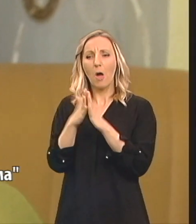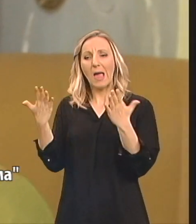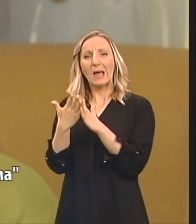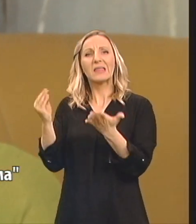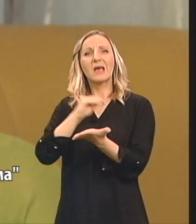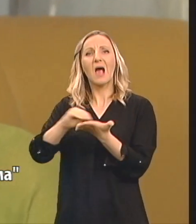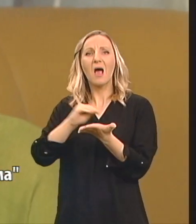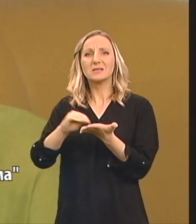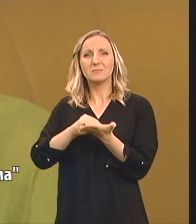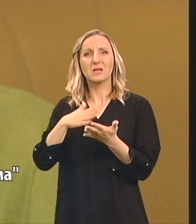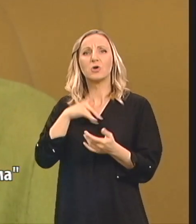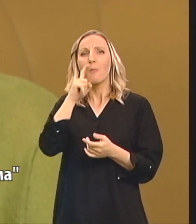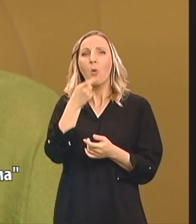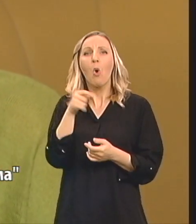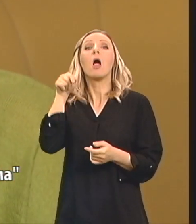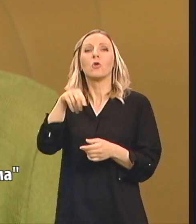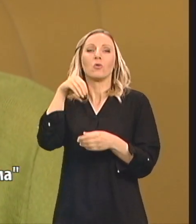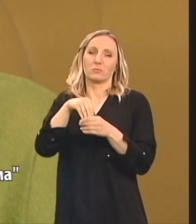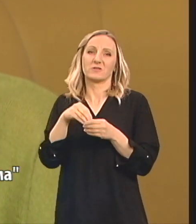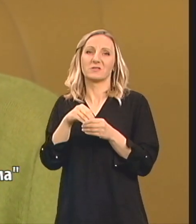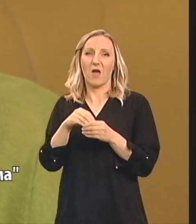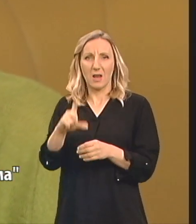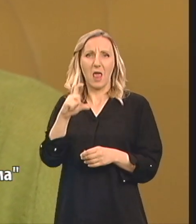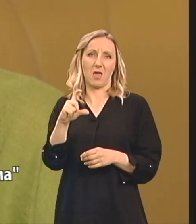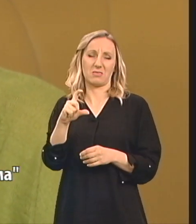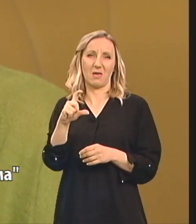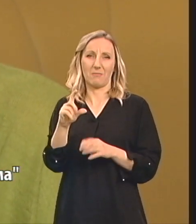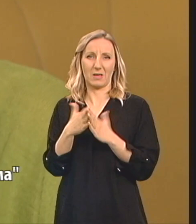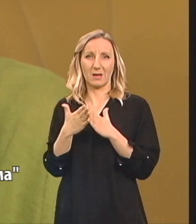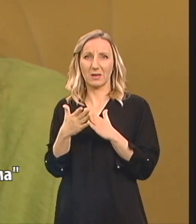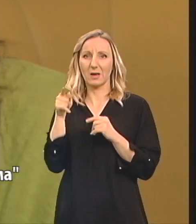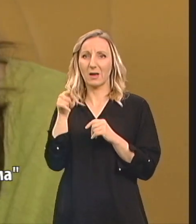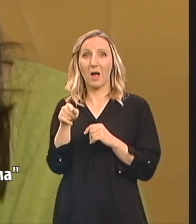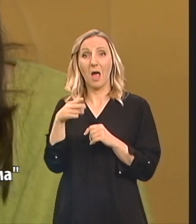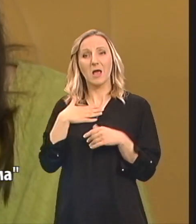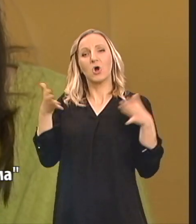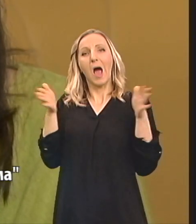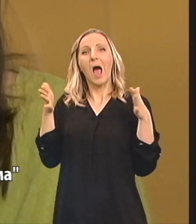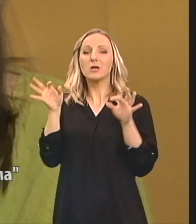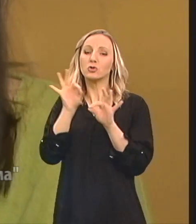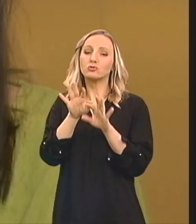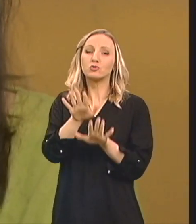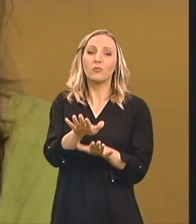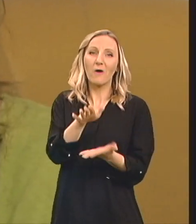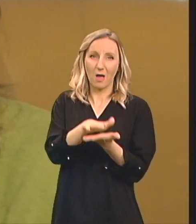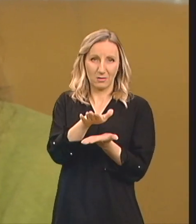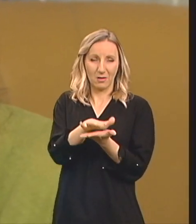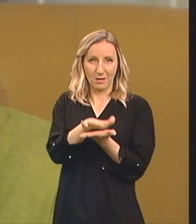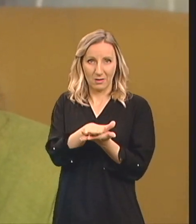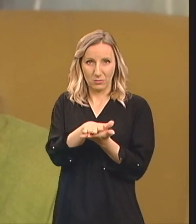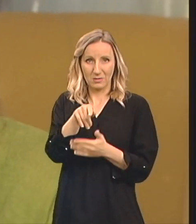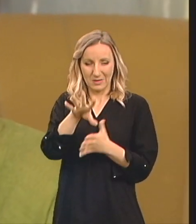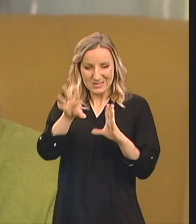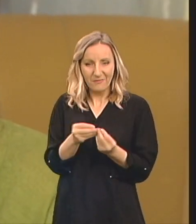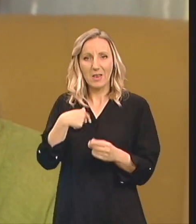boli Ima najviše stranica i najdeblje korice Čuvana je pod budnim okom našeg anđela I s njom jednog dana odlazimo kod stvoritelja